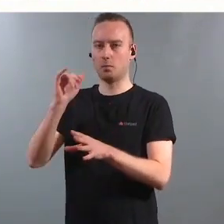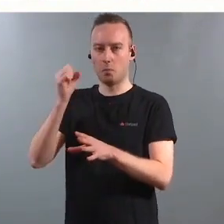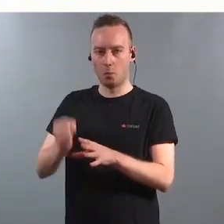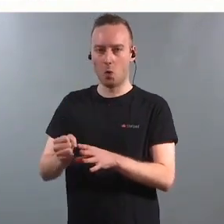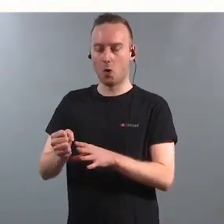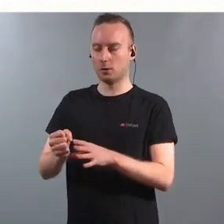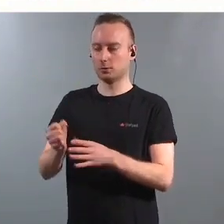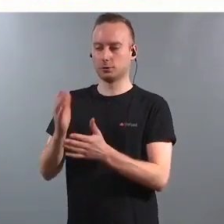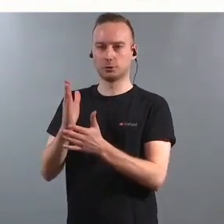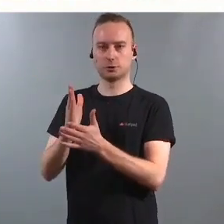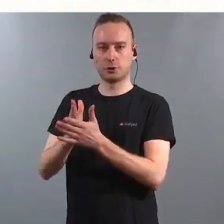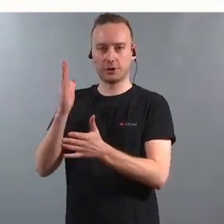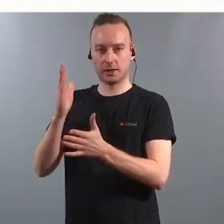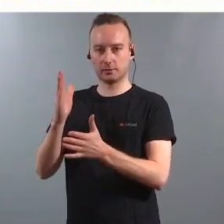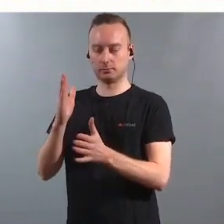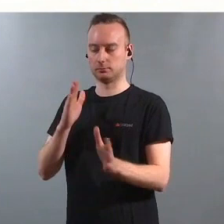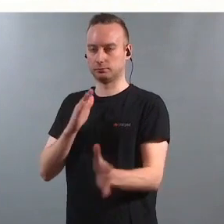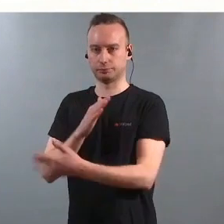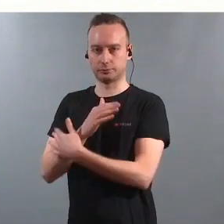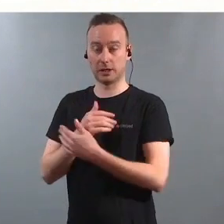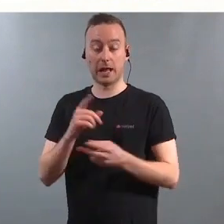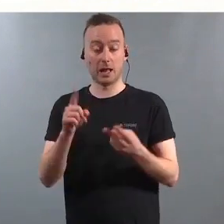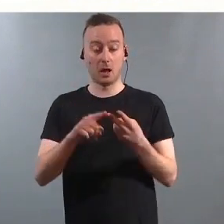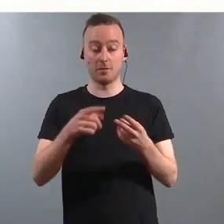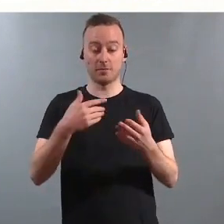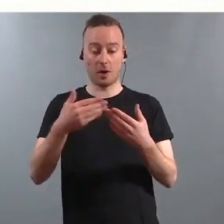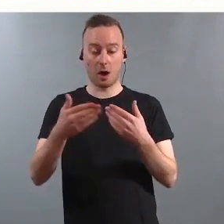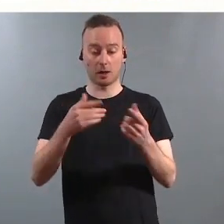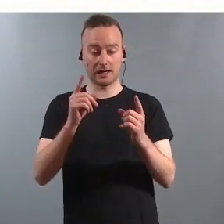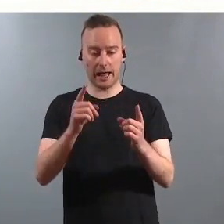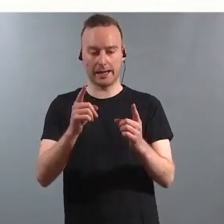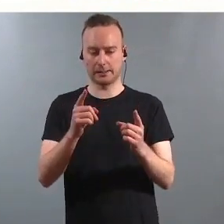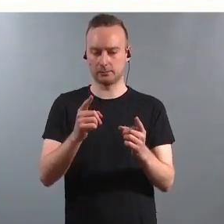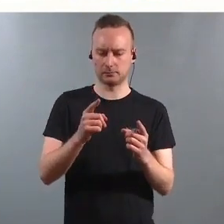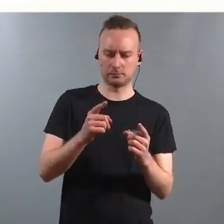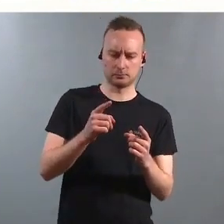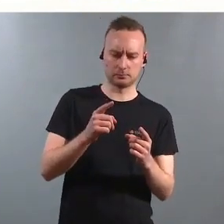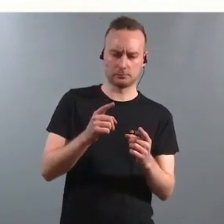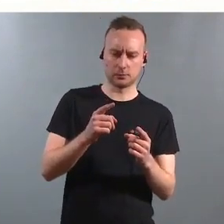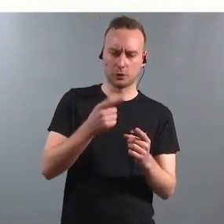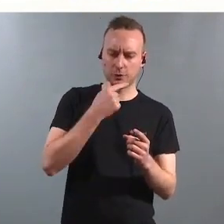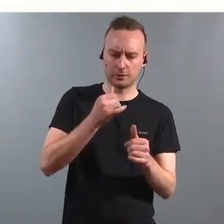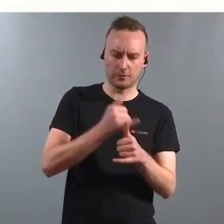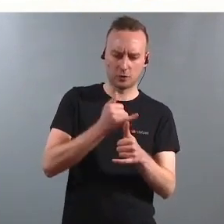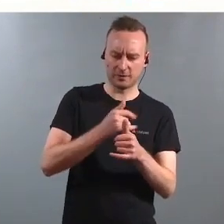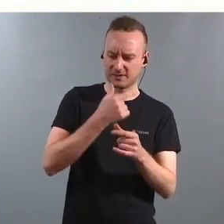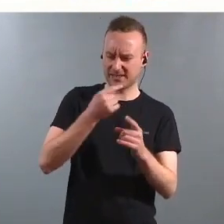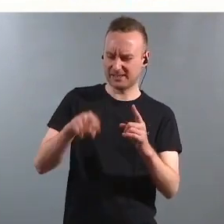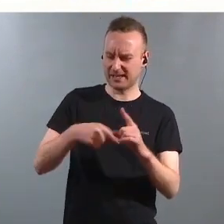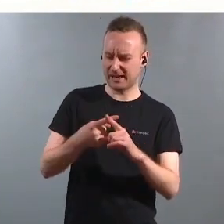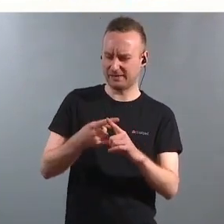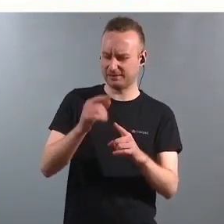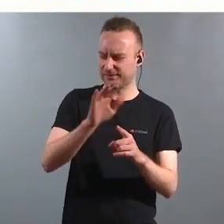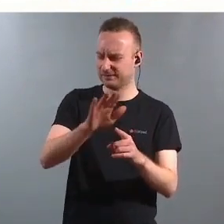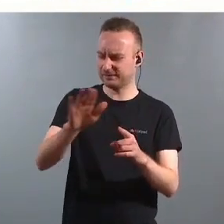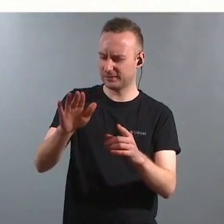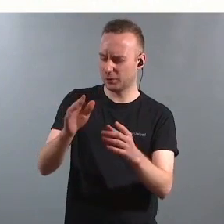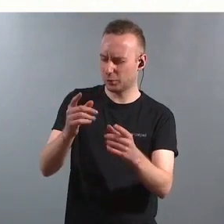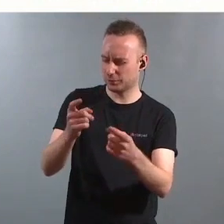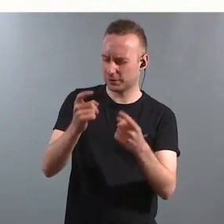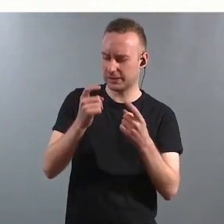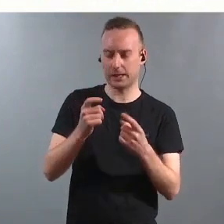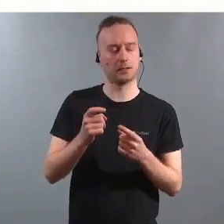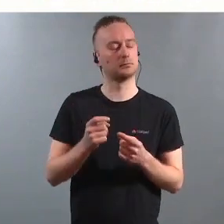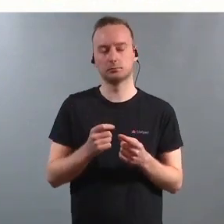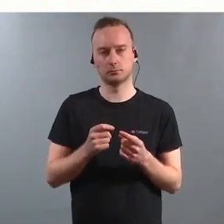eller at faglæreren ikke vet hvordan han skal kjenne igjen utfordringer hos eleven. De må ha nok kunnskap hos